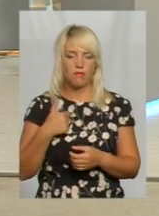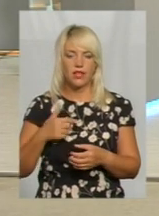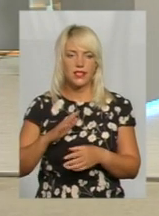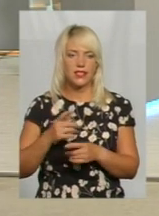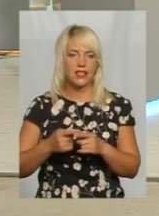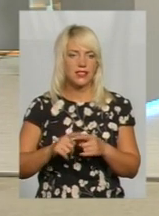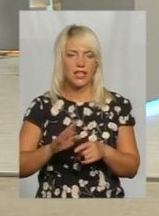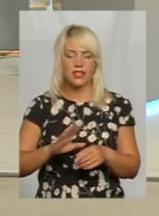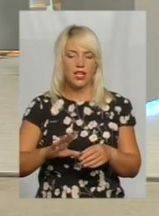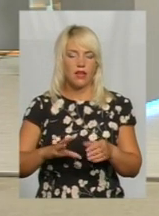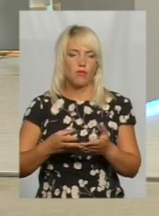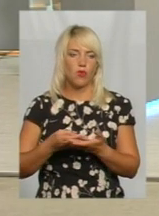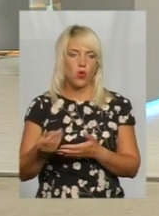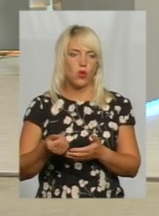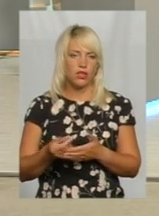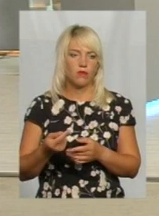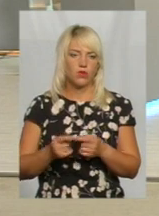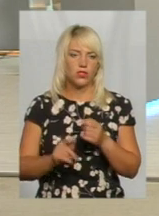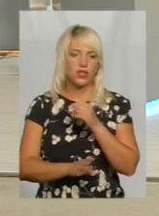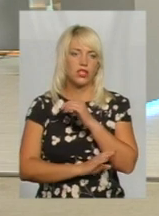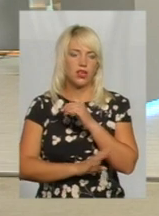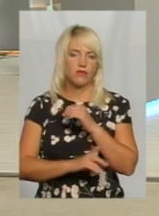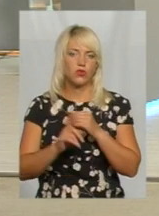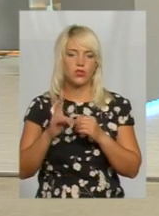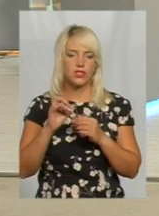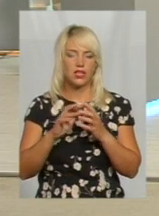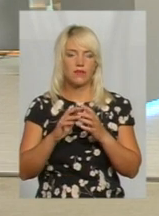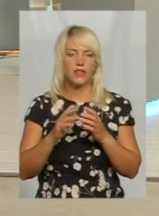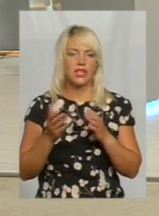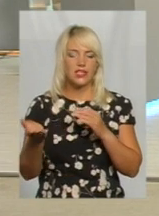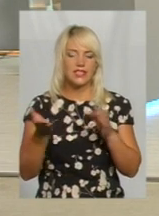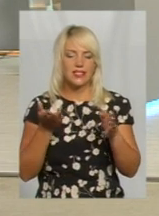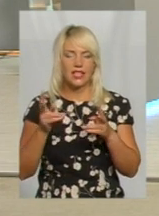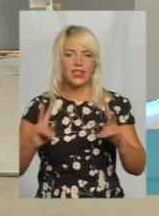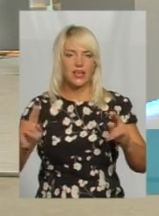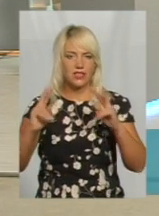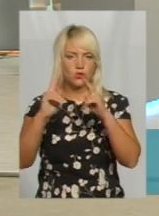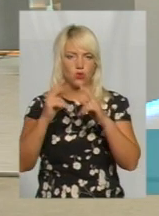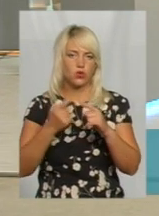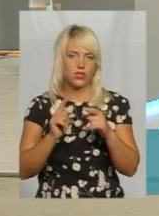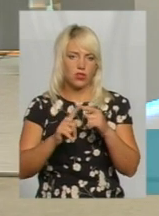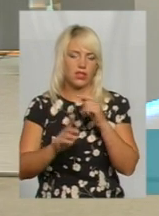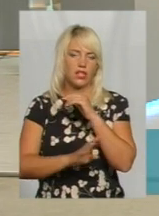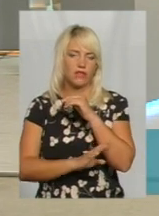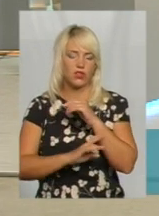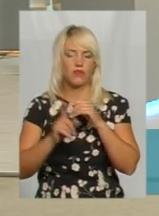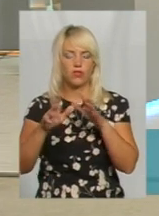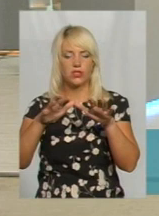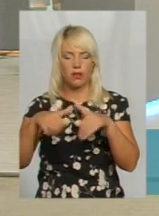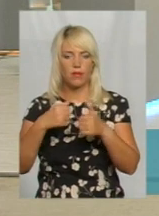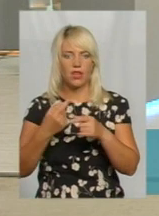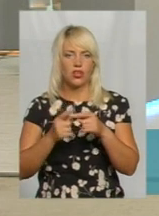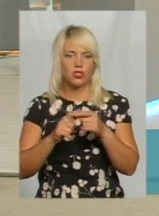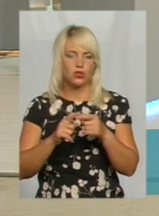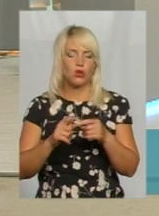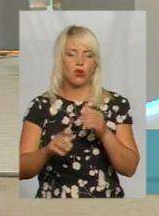деревини, підприємство виконує роботи, забирає цю деревину